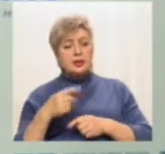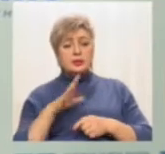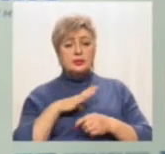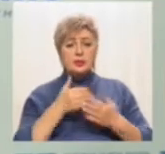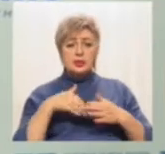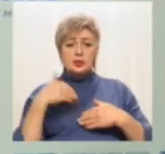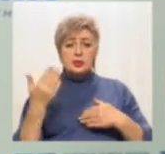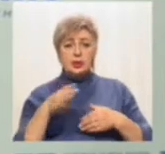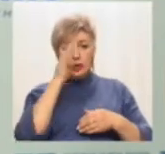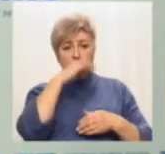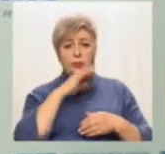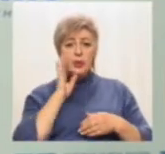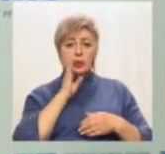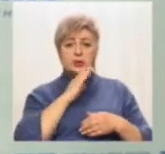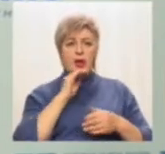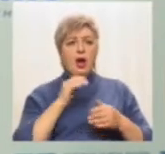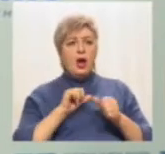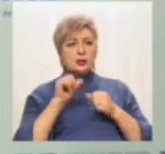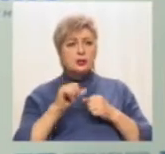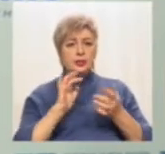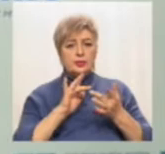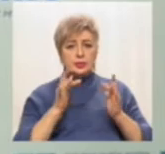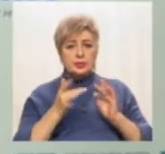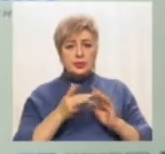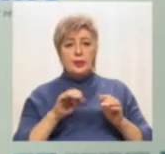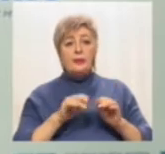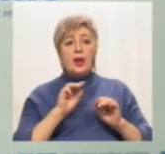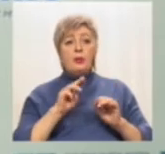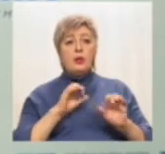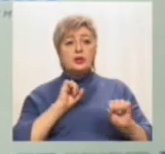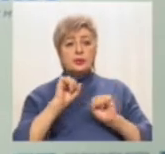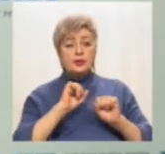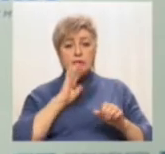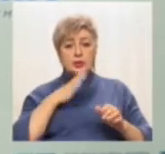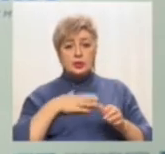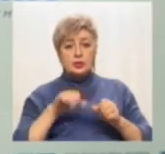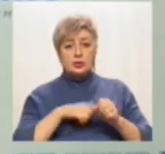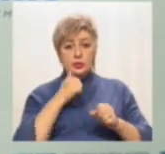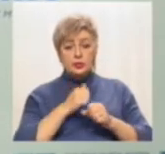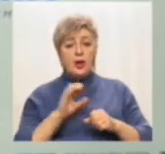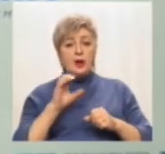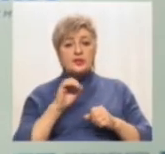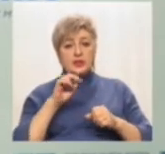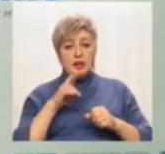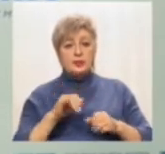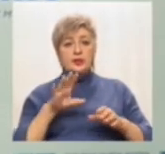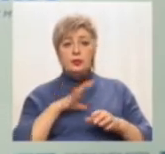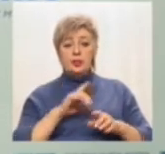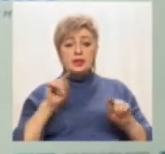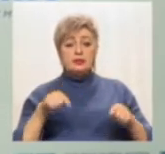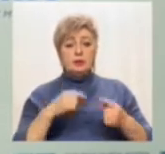соціальних мережах. Тому розпорядженням нашого голови в серпні місяці була створена робоча група,